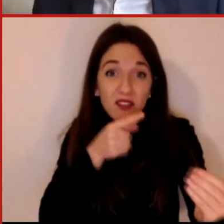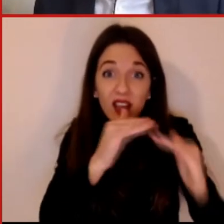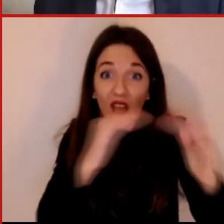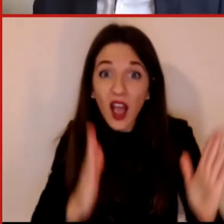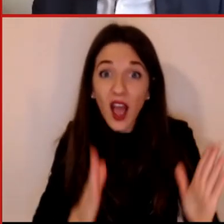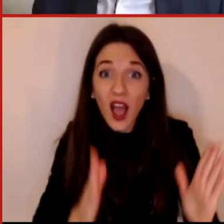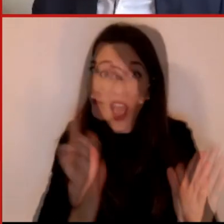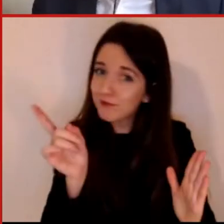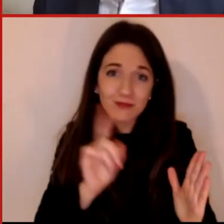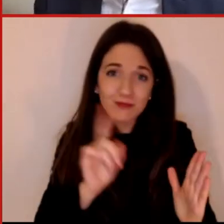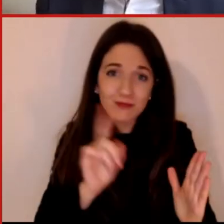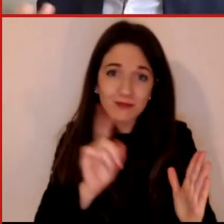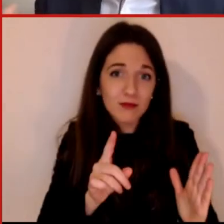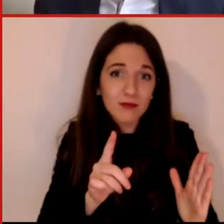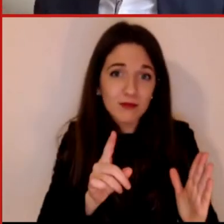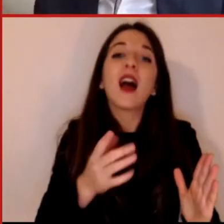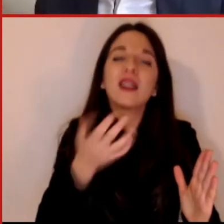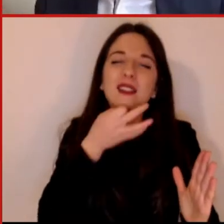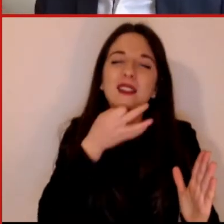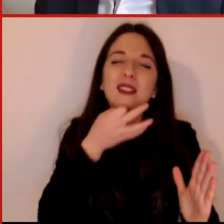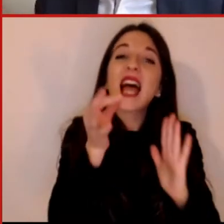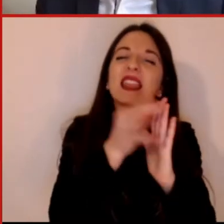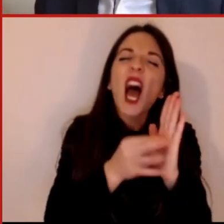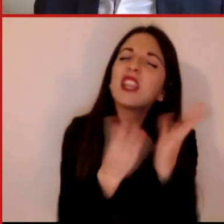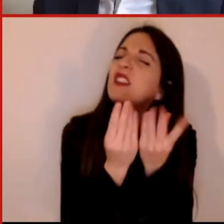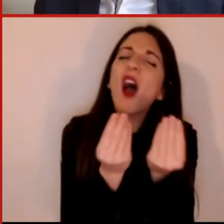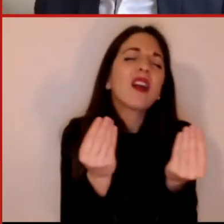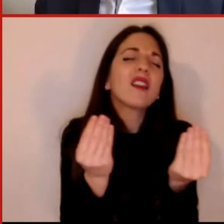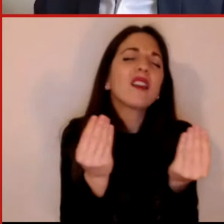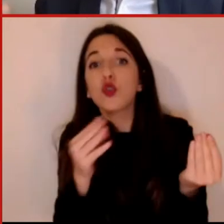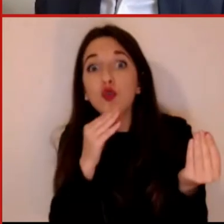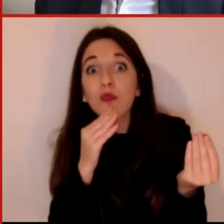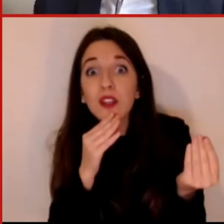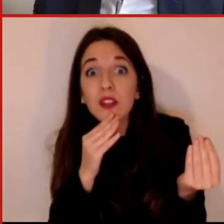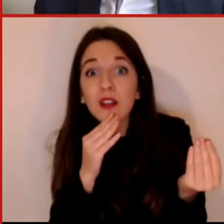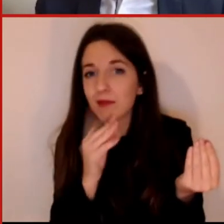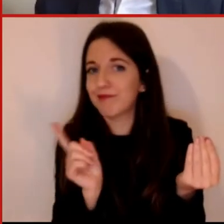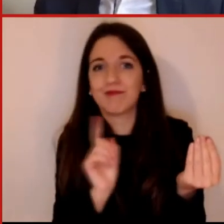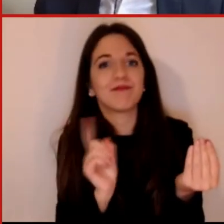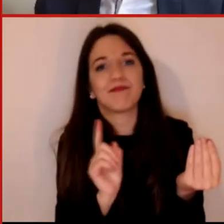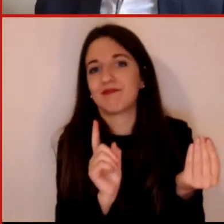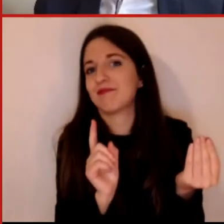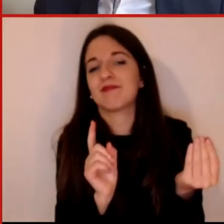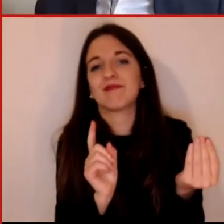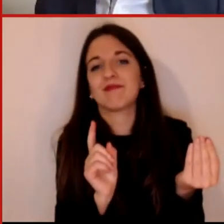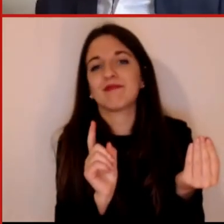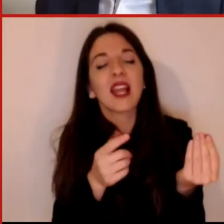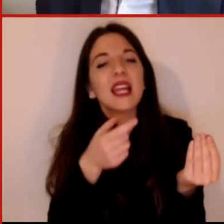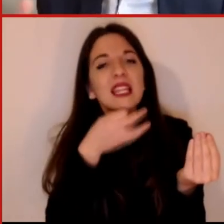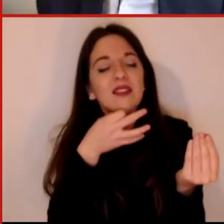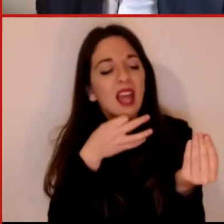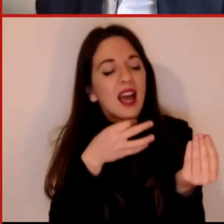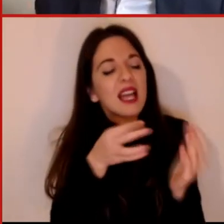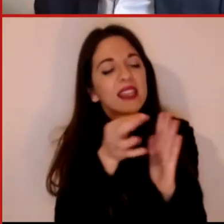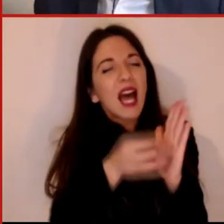dati ha dei rischi enormi, ha dei rischi perché vuol dire non capire, non capire qual è il processo dietro la lettura dei dati, il fatto che